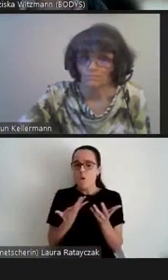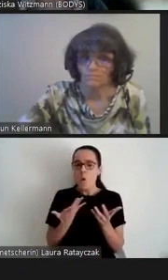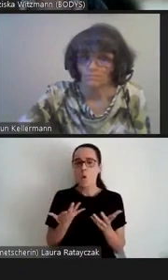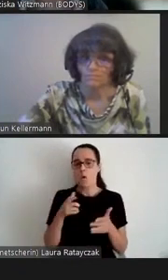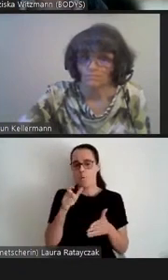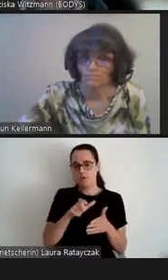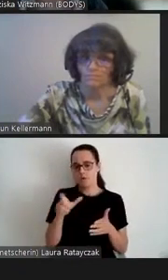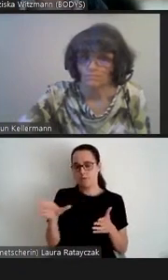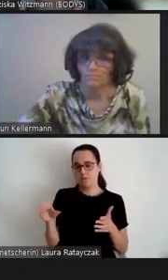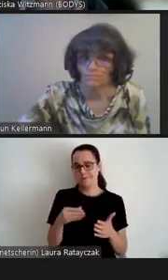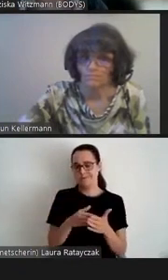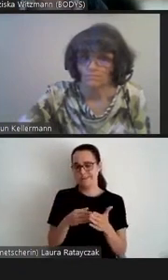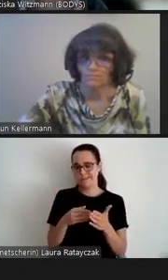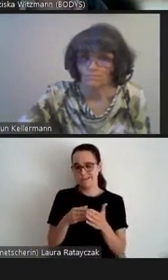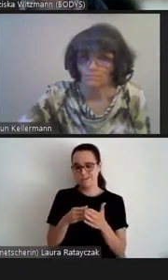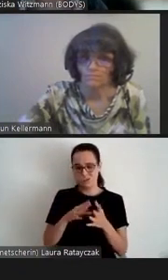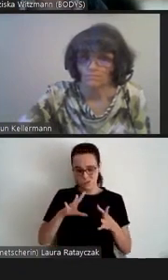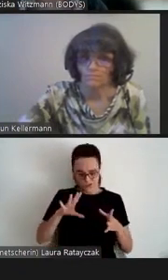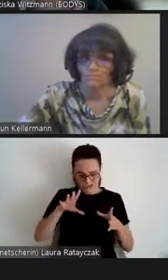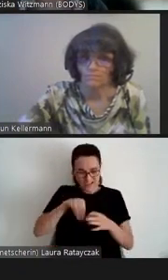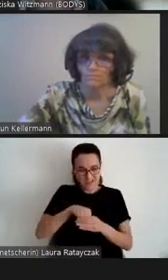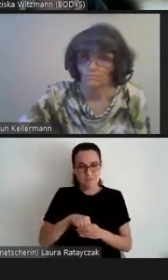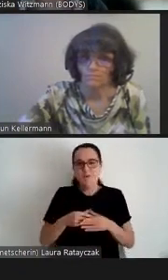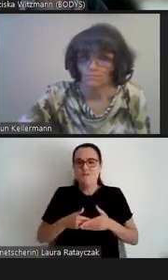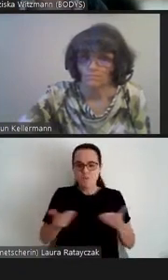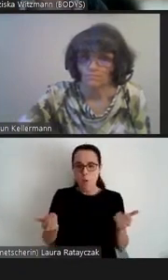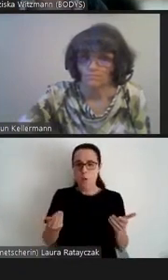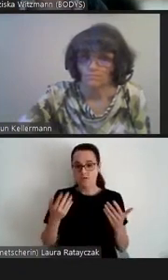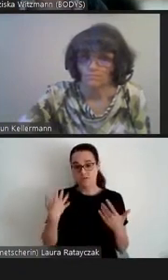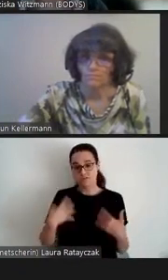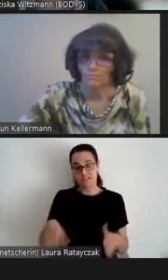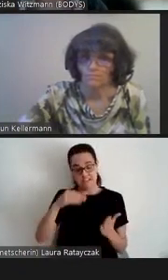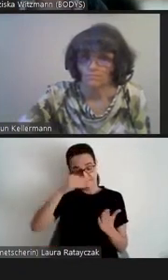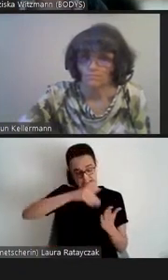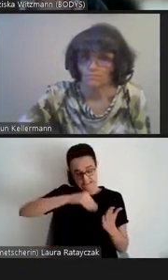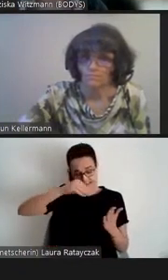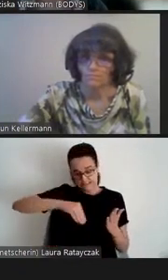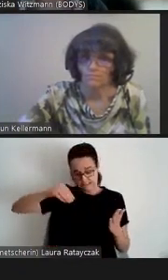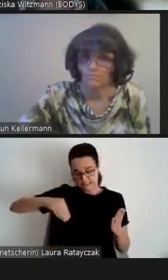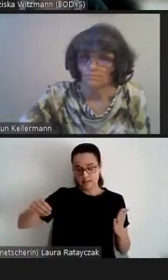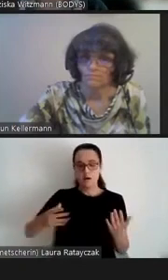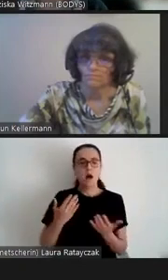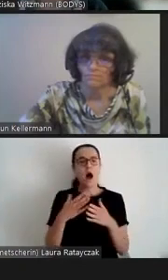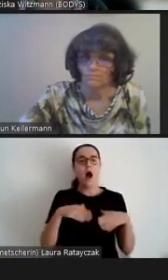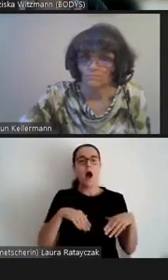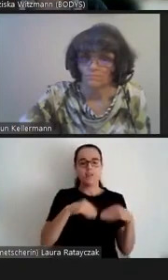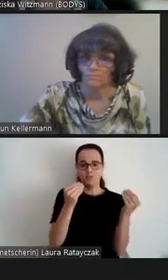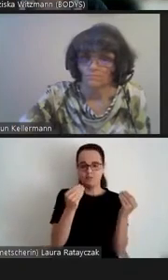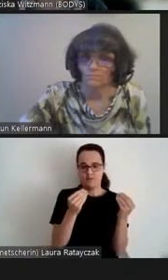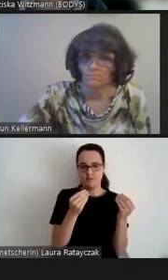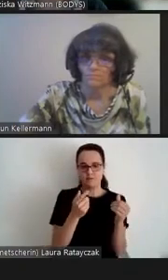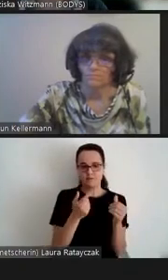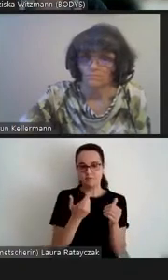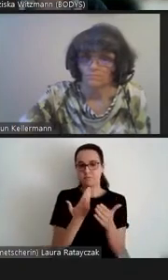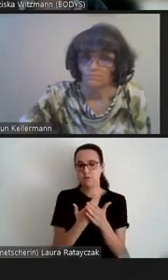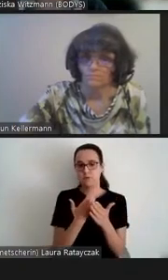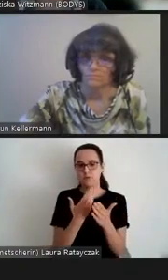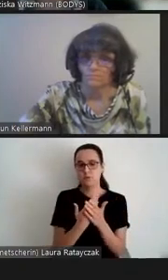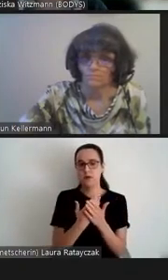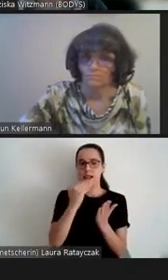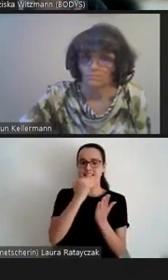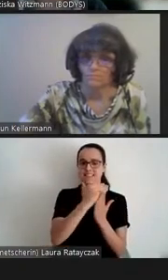Behinderung eine Rolle spielen. Er beginnt zunächst mit einer